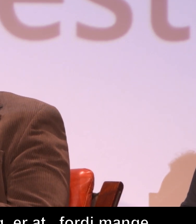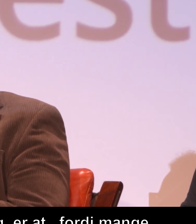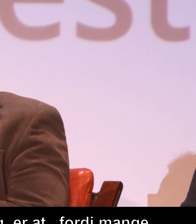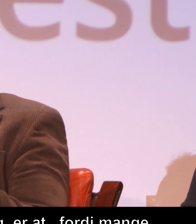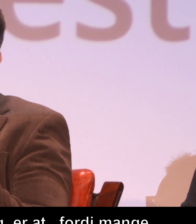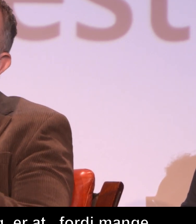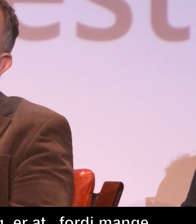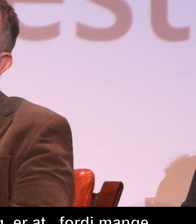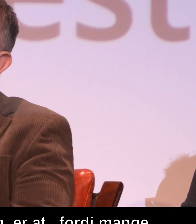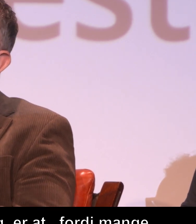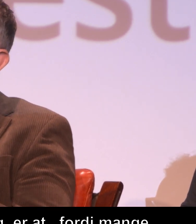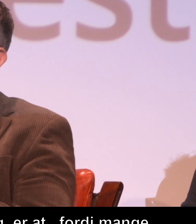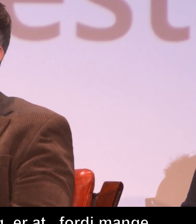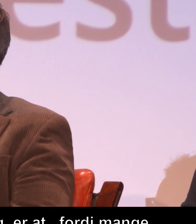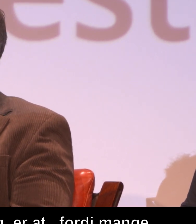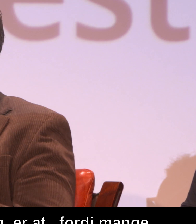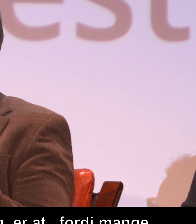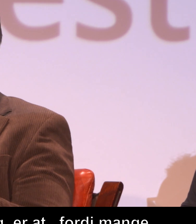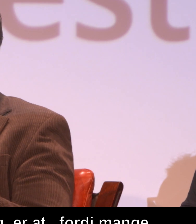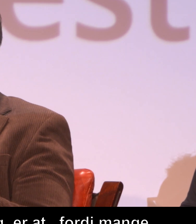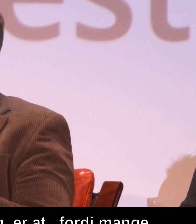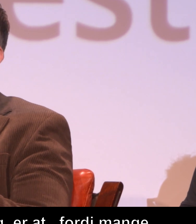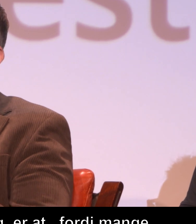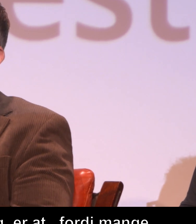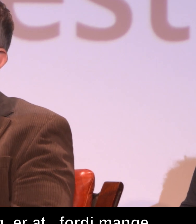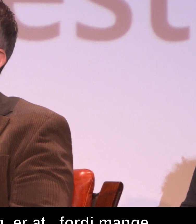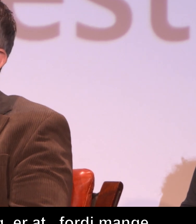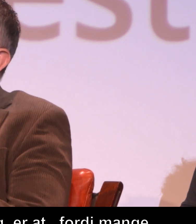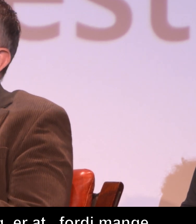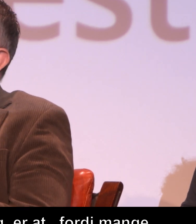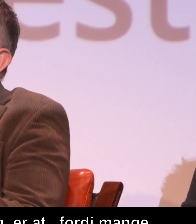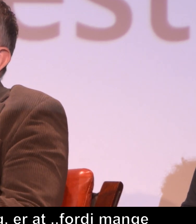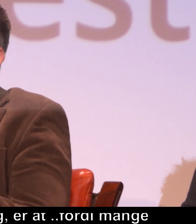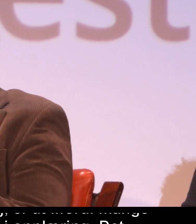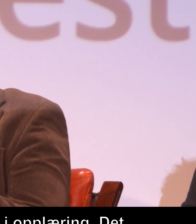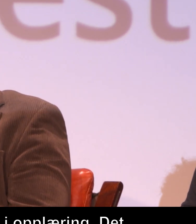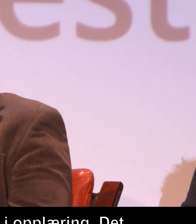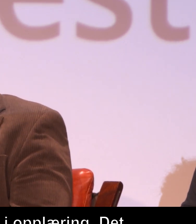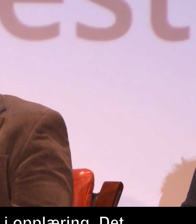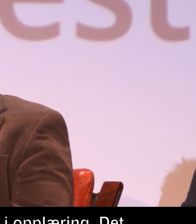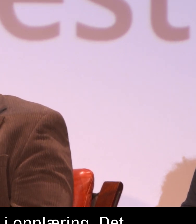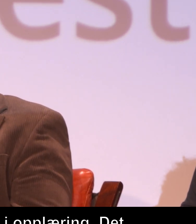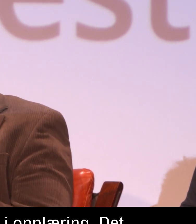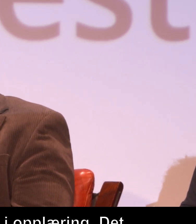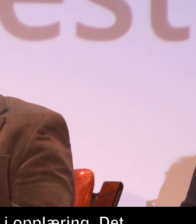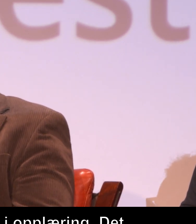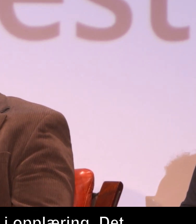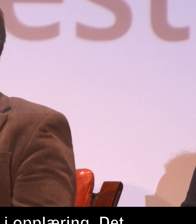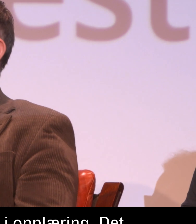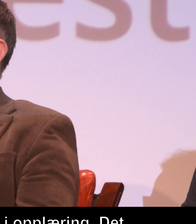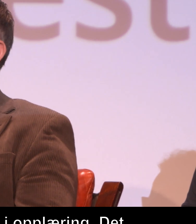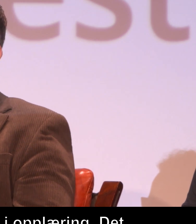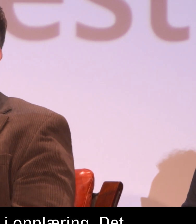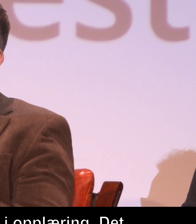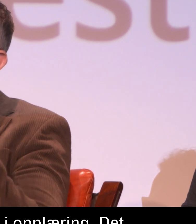på videregående skole og grunnskole. Det samme gjelder også for andre flere funksjonshemmede grupper. De møter masse barrierer, og manglene er at